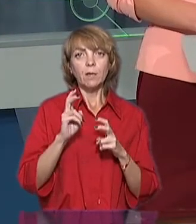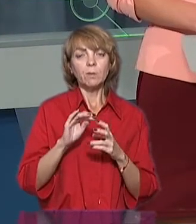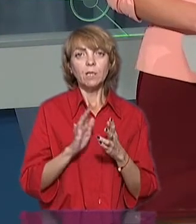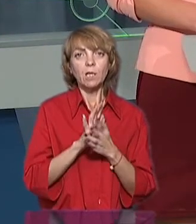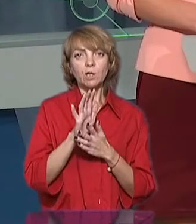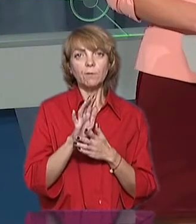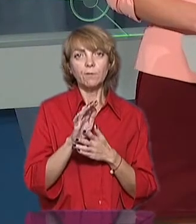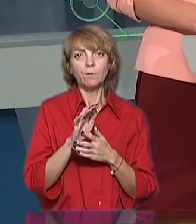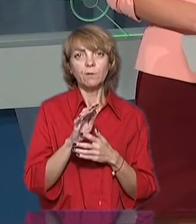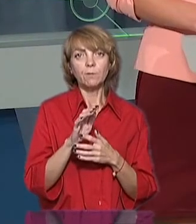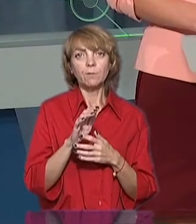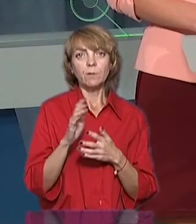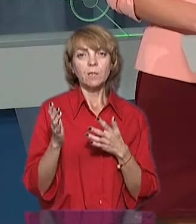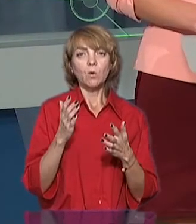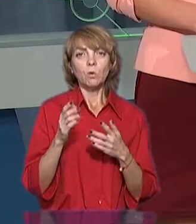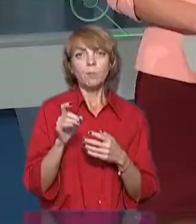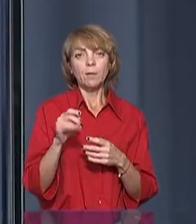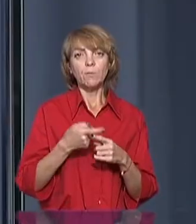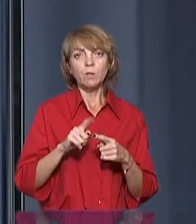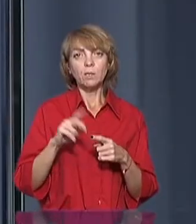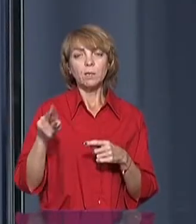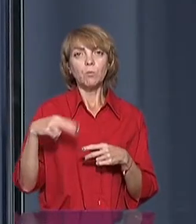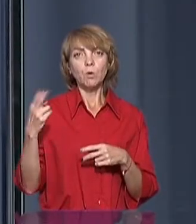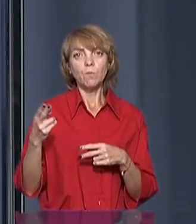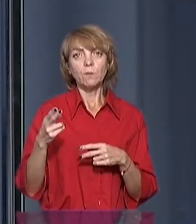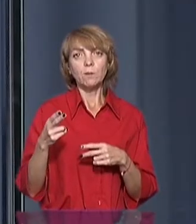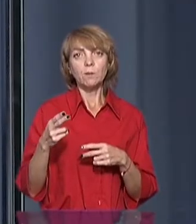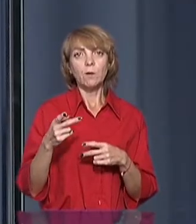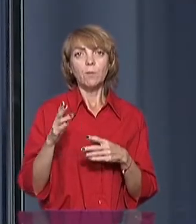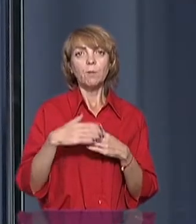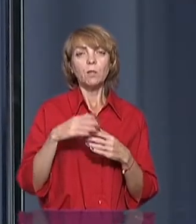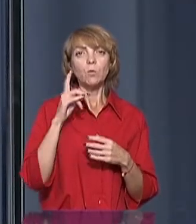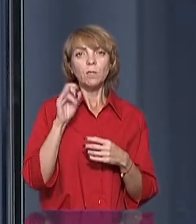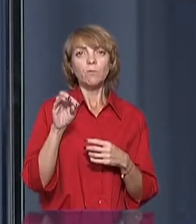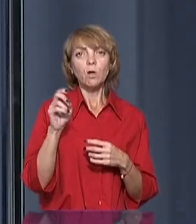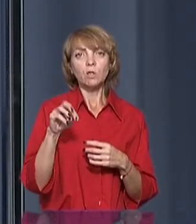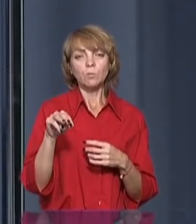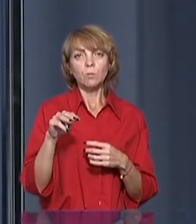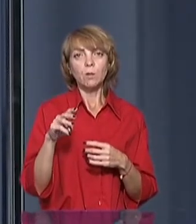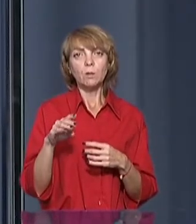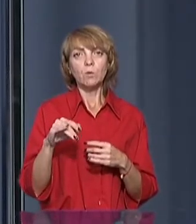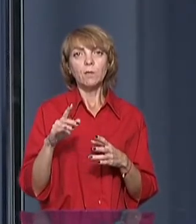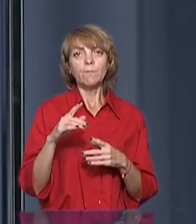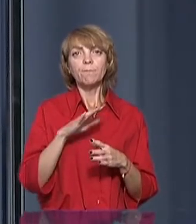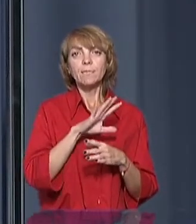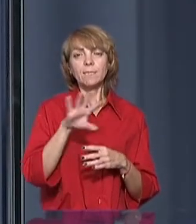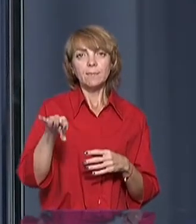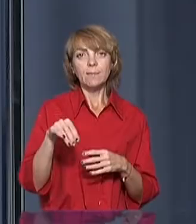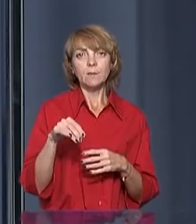наращувало в якій-то мере цю заборгованість перед НАК «Нафтогазом». Ну, і везде